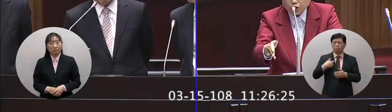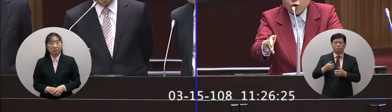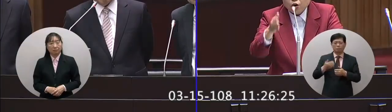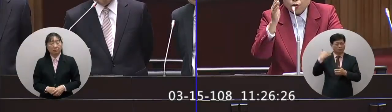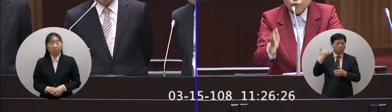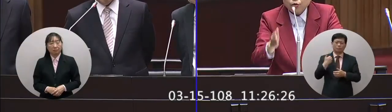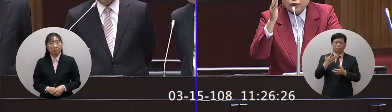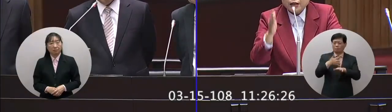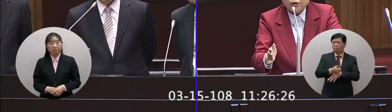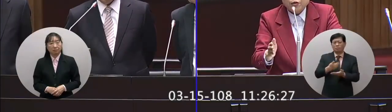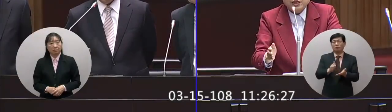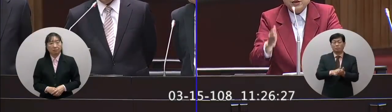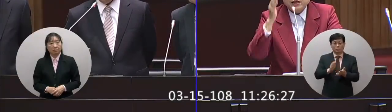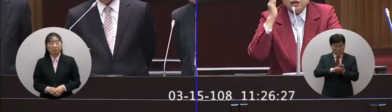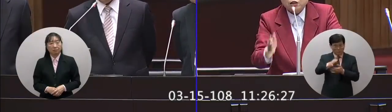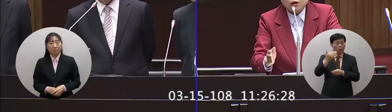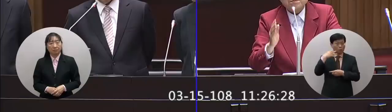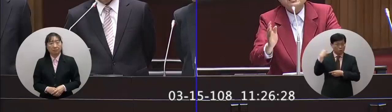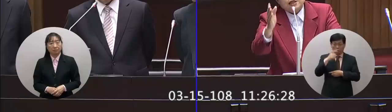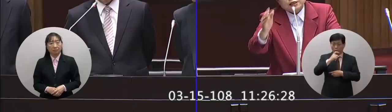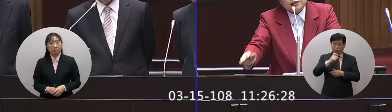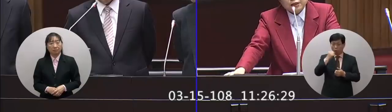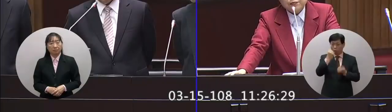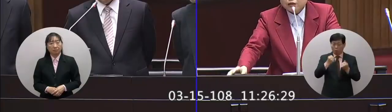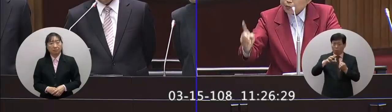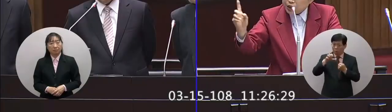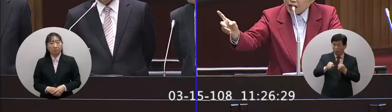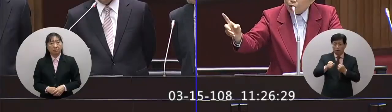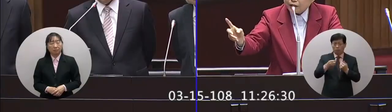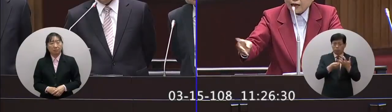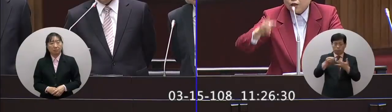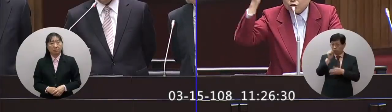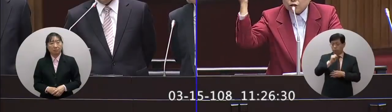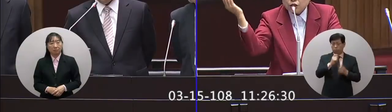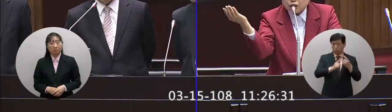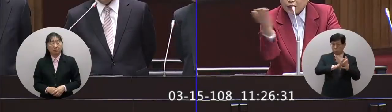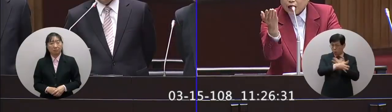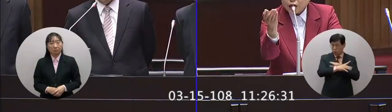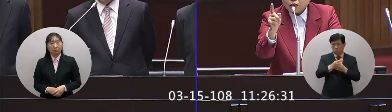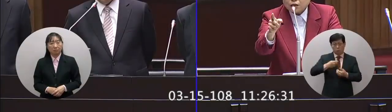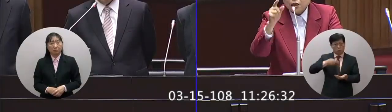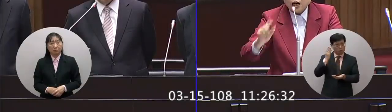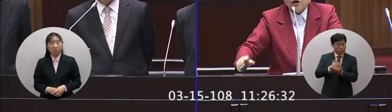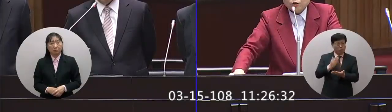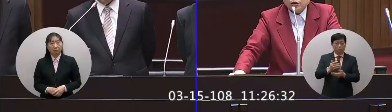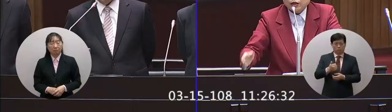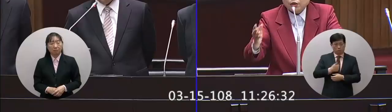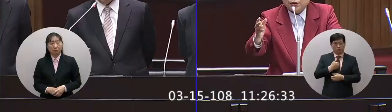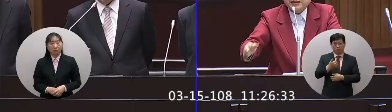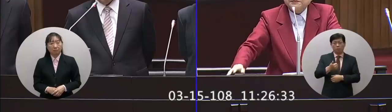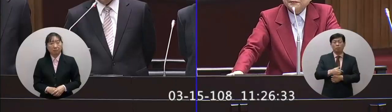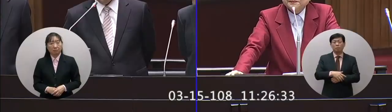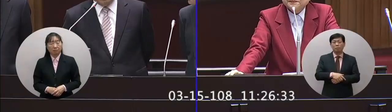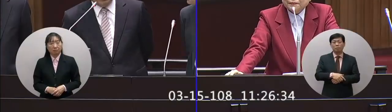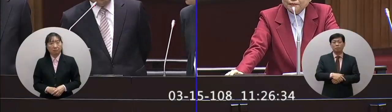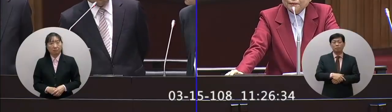追就是今後如果再有公務人員喝酒的話不得升遷這比其他國家就是盡情咔嚓這樣已經好很多了